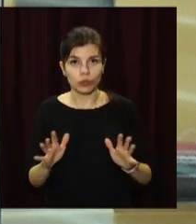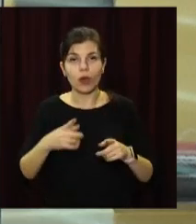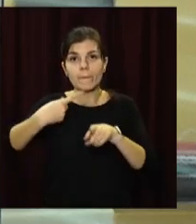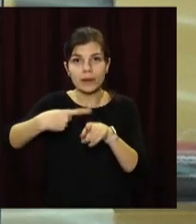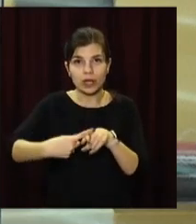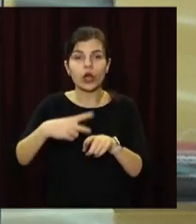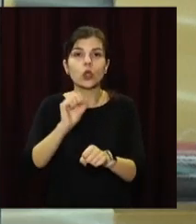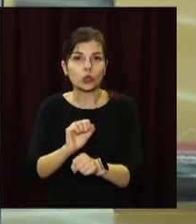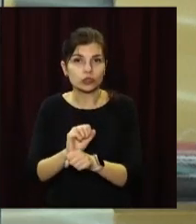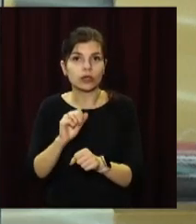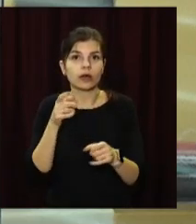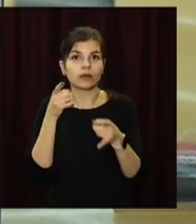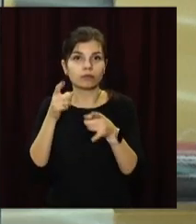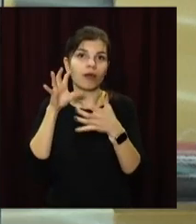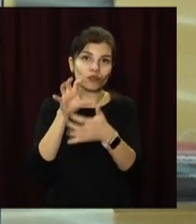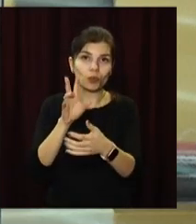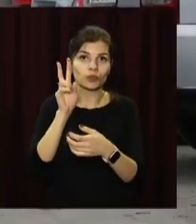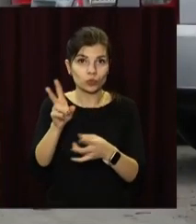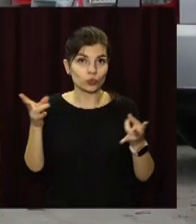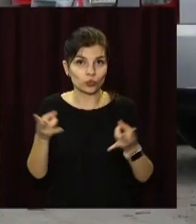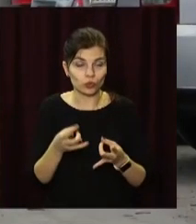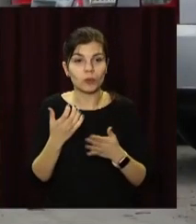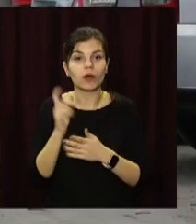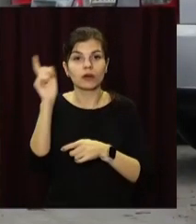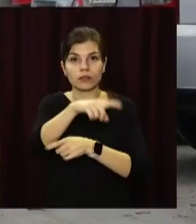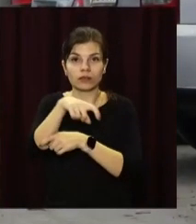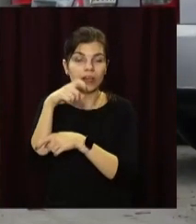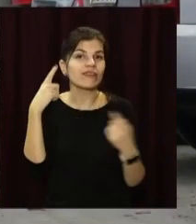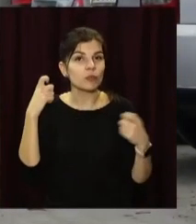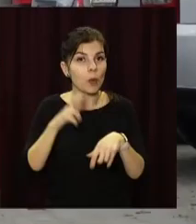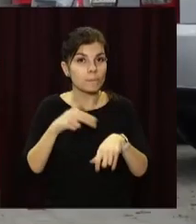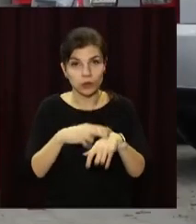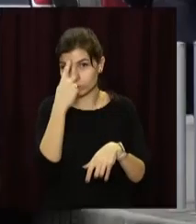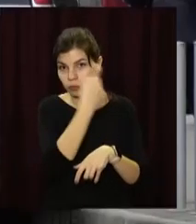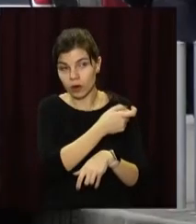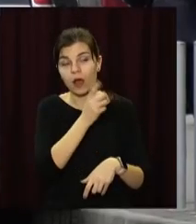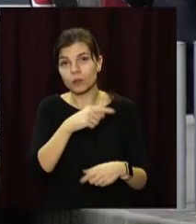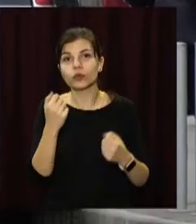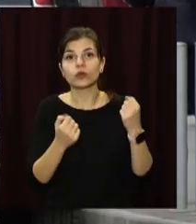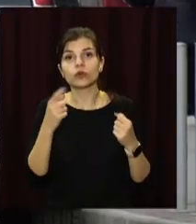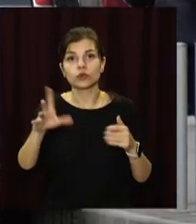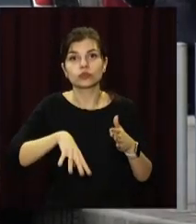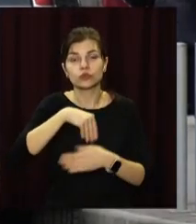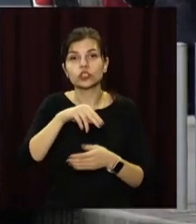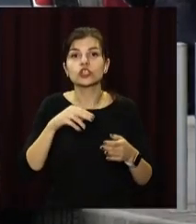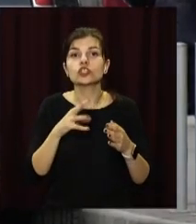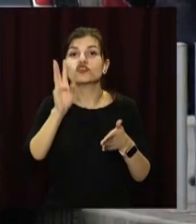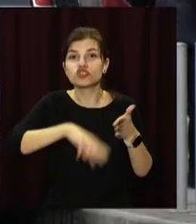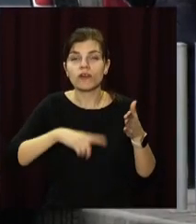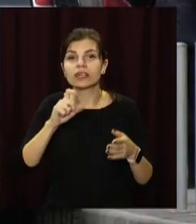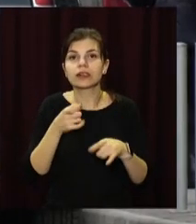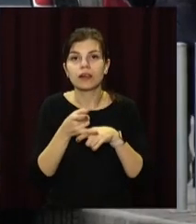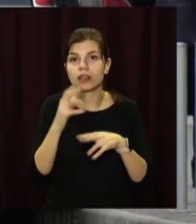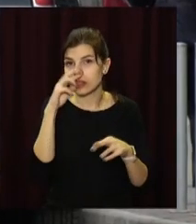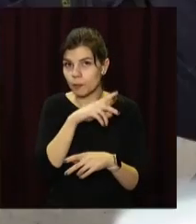перехрестях та зупинках громадського транспорту. Про евакуацію автівки інформують поліцію. А далі водій-порушник сплачує штраф за неправильне